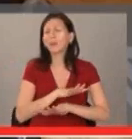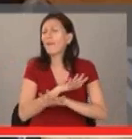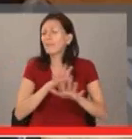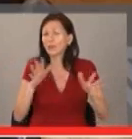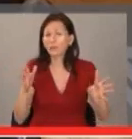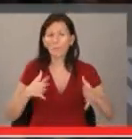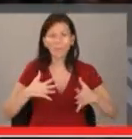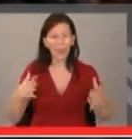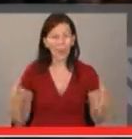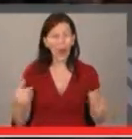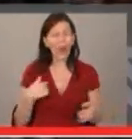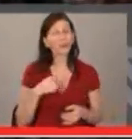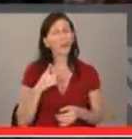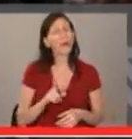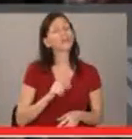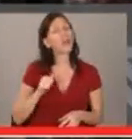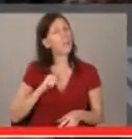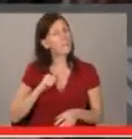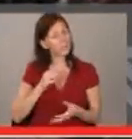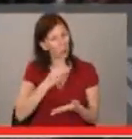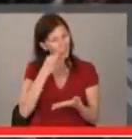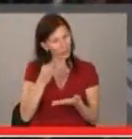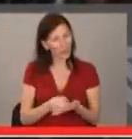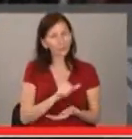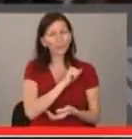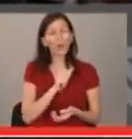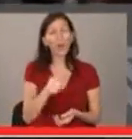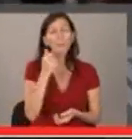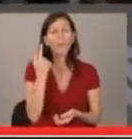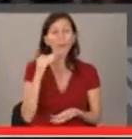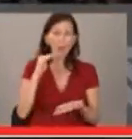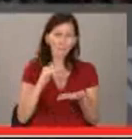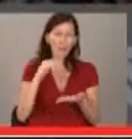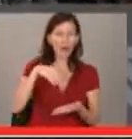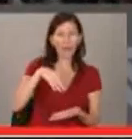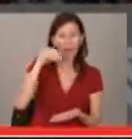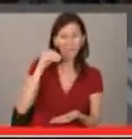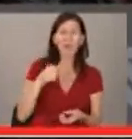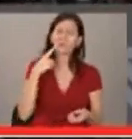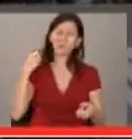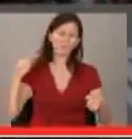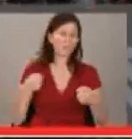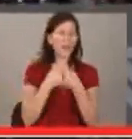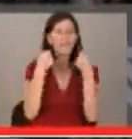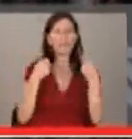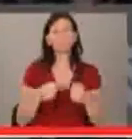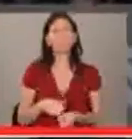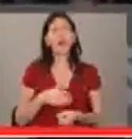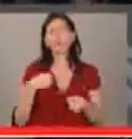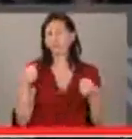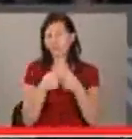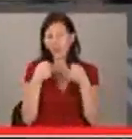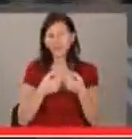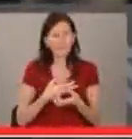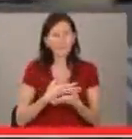по-много. Аз обаче бях решил да спазя обещанието си и да пия най-много една малка бира. Айте, кара за на здраве. А на здравици имаше